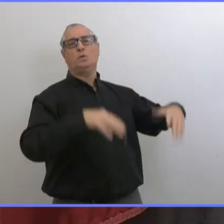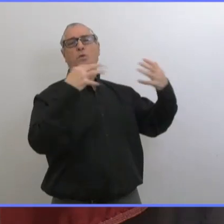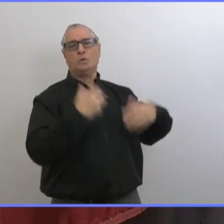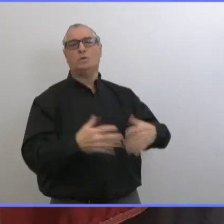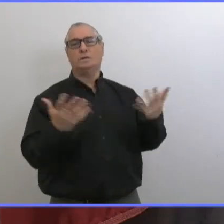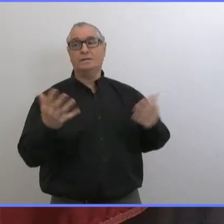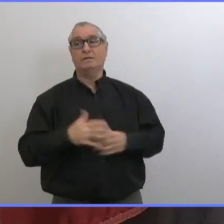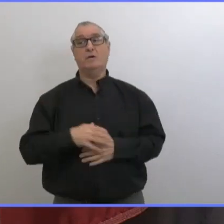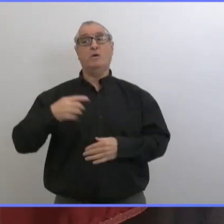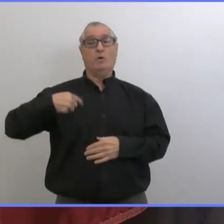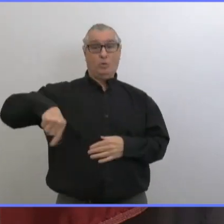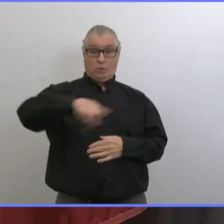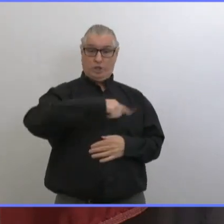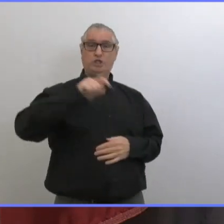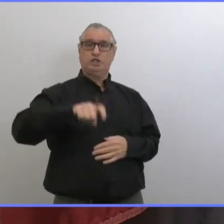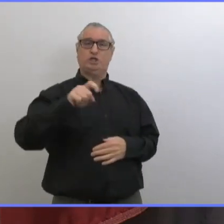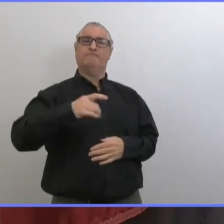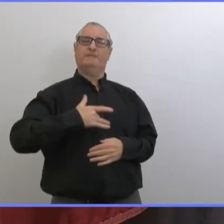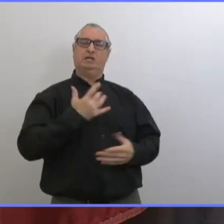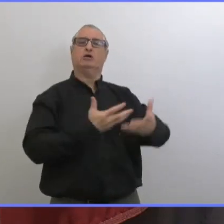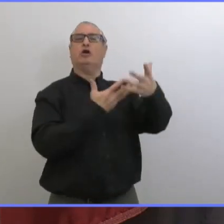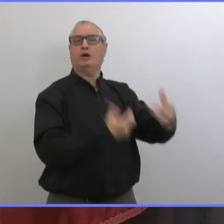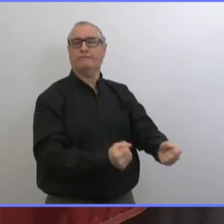confiance en cette équipe. J'en ai rencontré beaucoup.